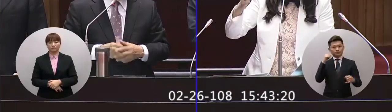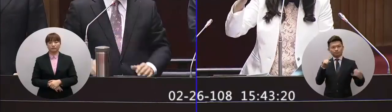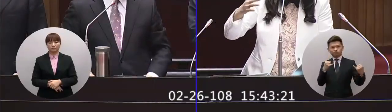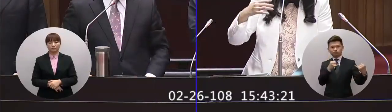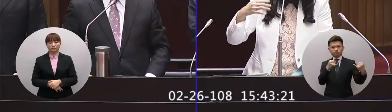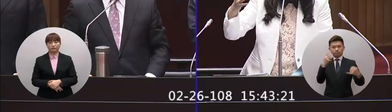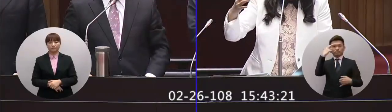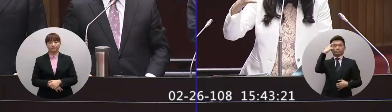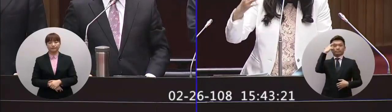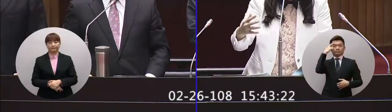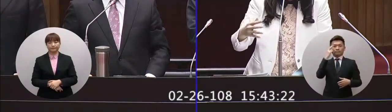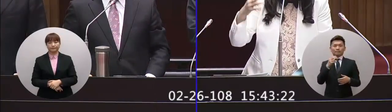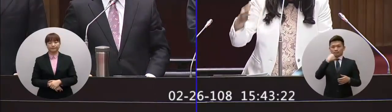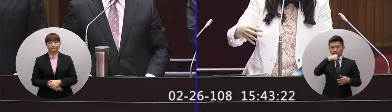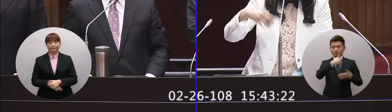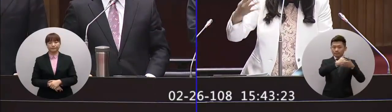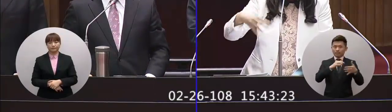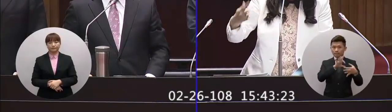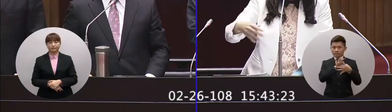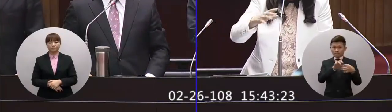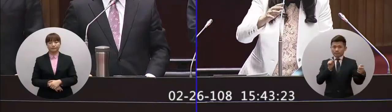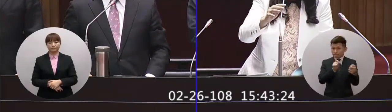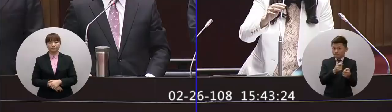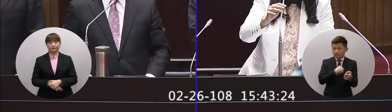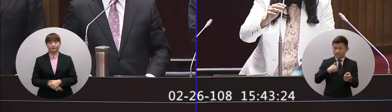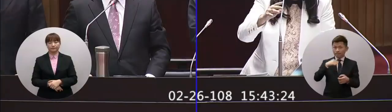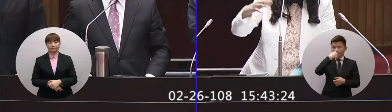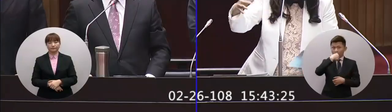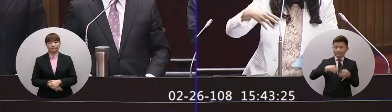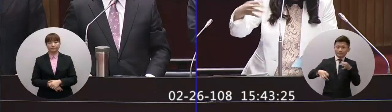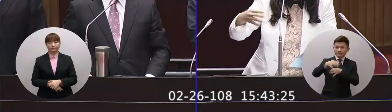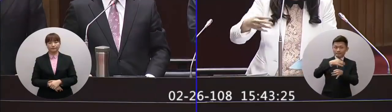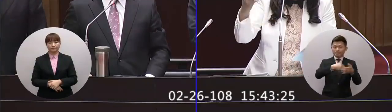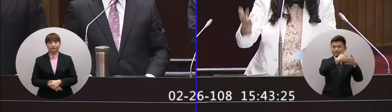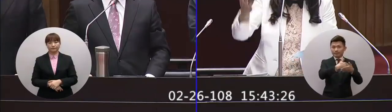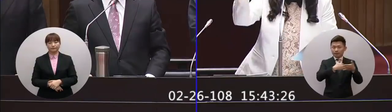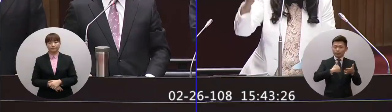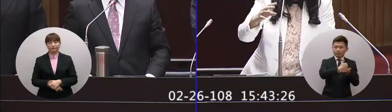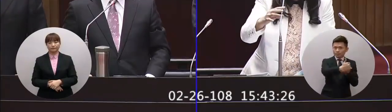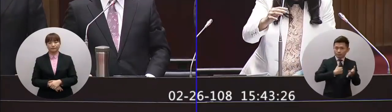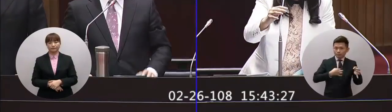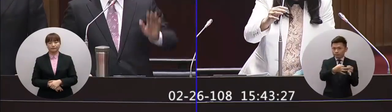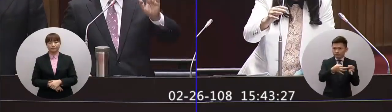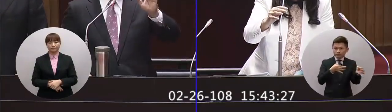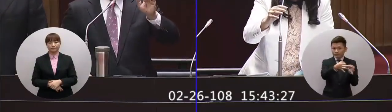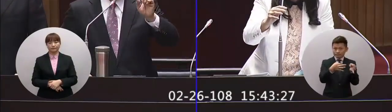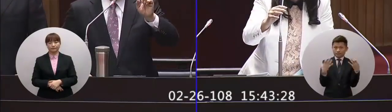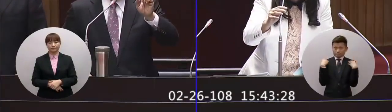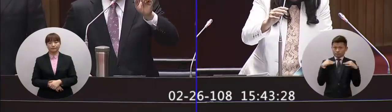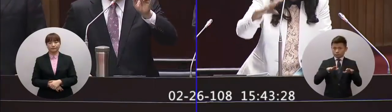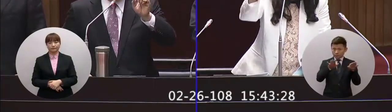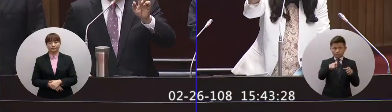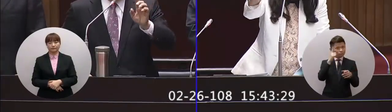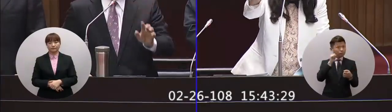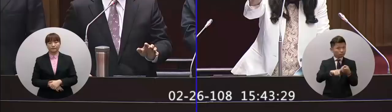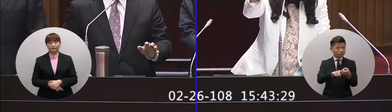的外交就能夠讓我們兩岸的關係更好你覺得你會持續的把台灣的這個經濟跟大陸的往來經濟會貿易發展你覺得這是正